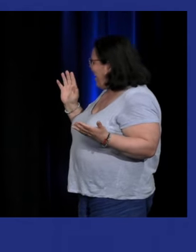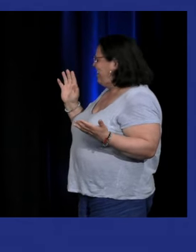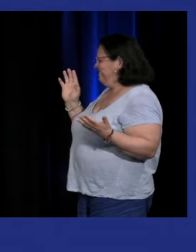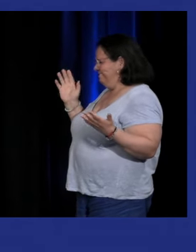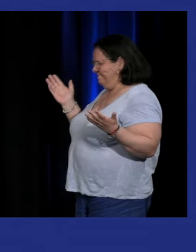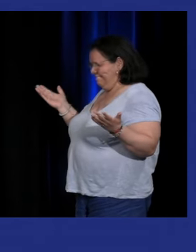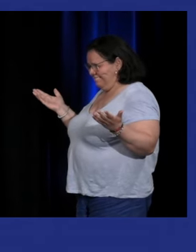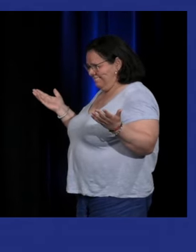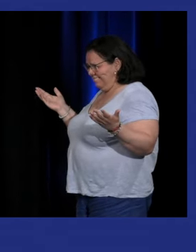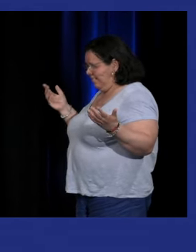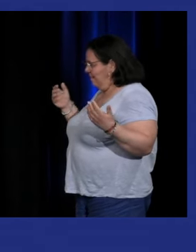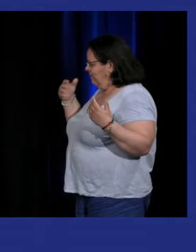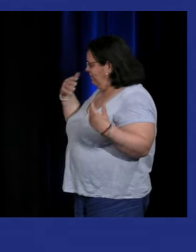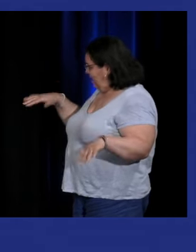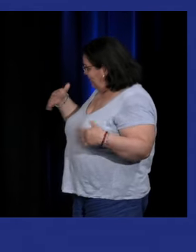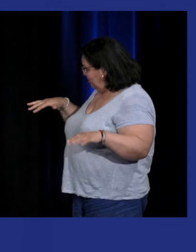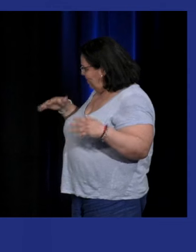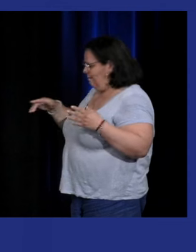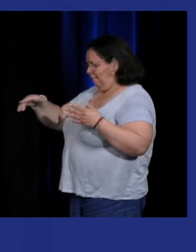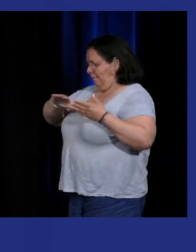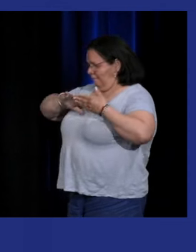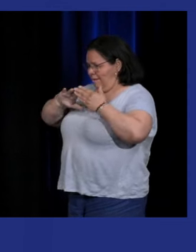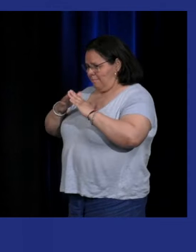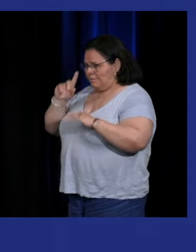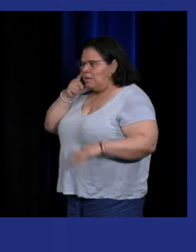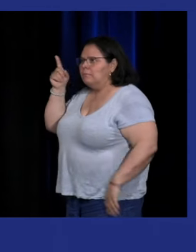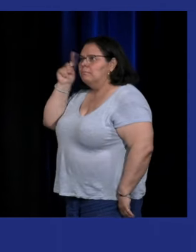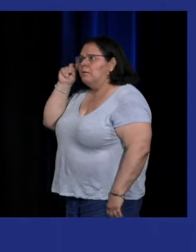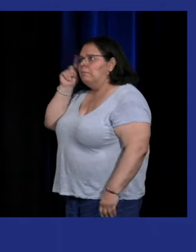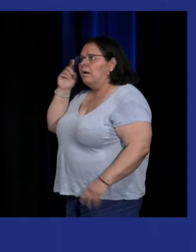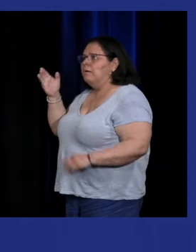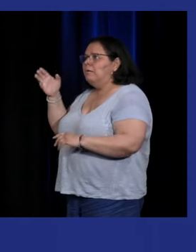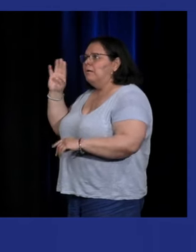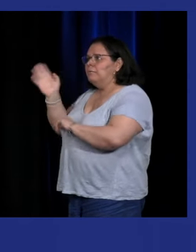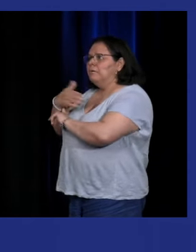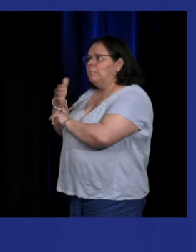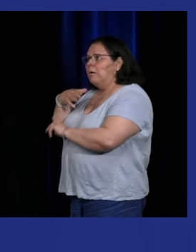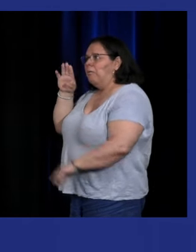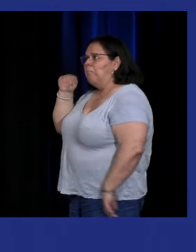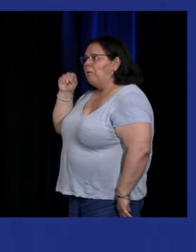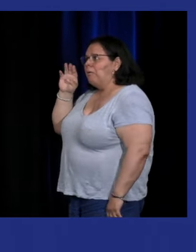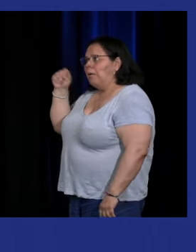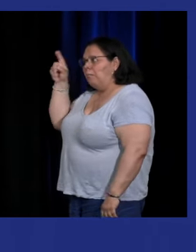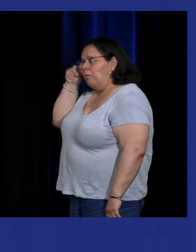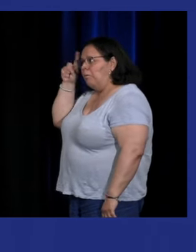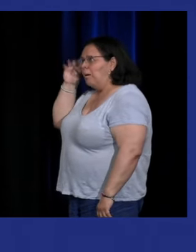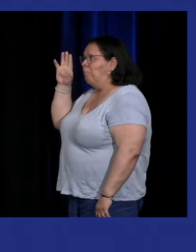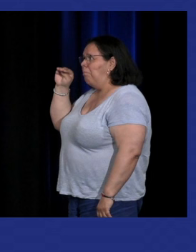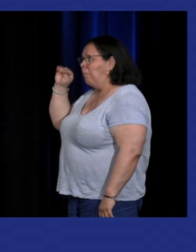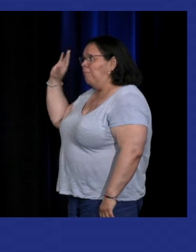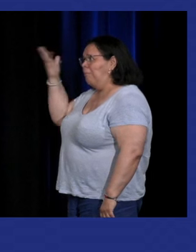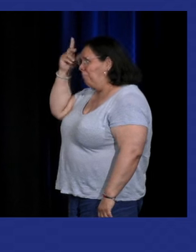je pourrais répondre dit Juliette je peux répondre à ça bon communauté sourde pourquoi le